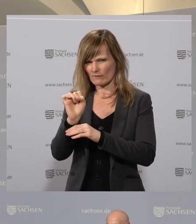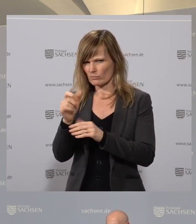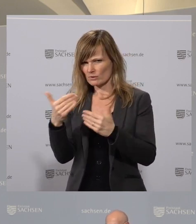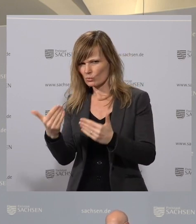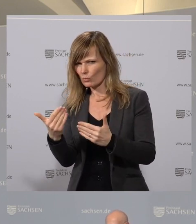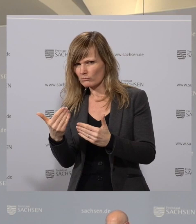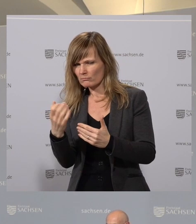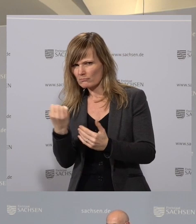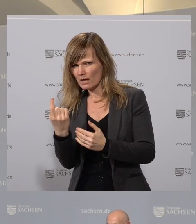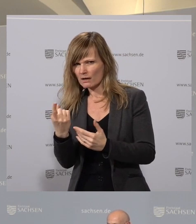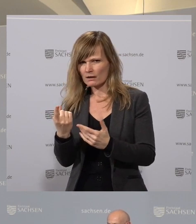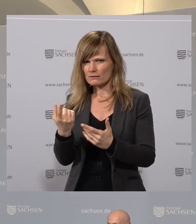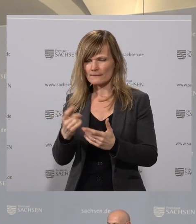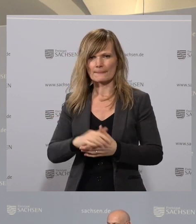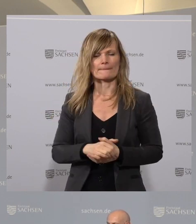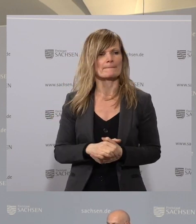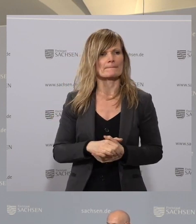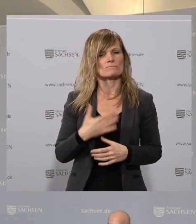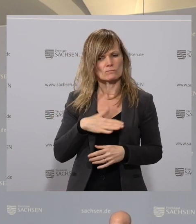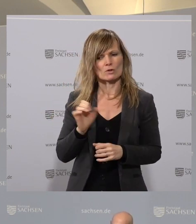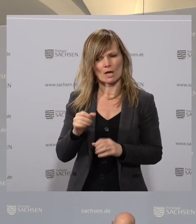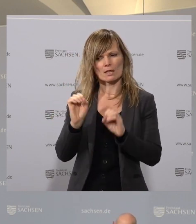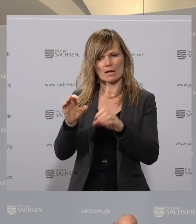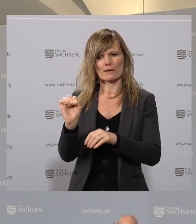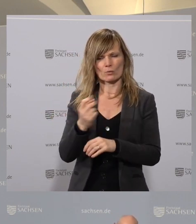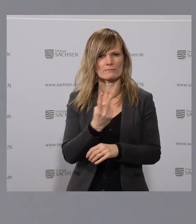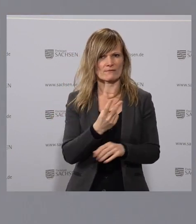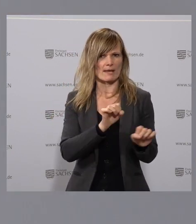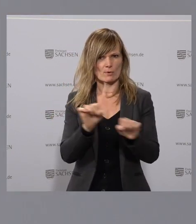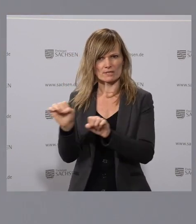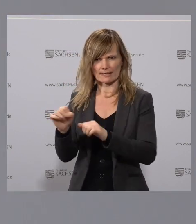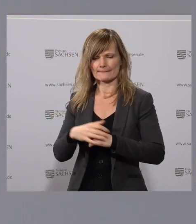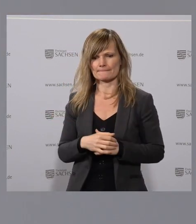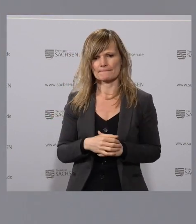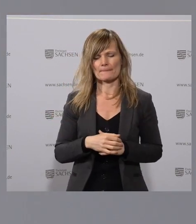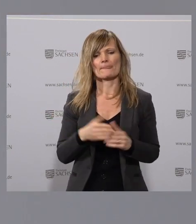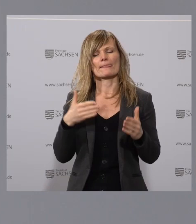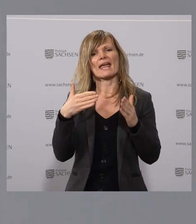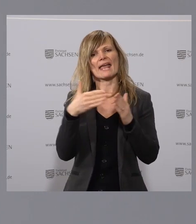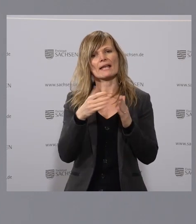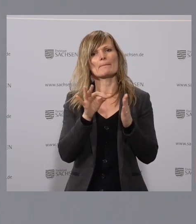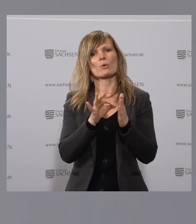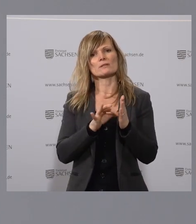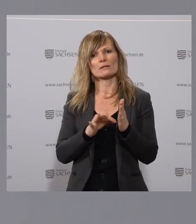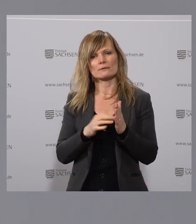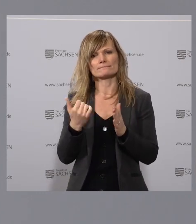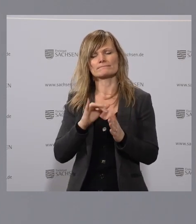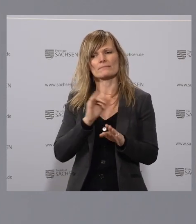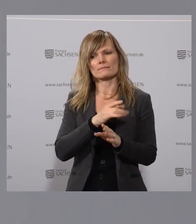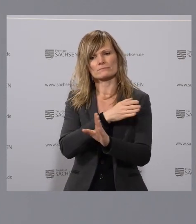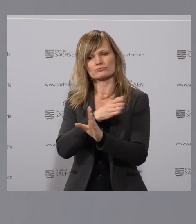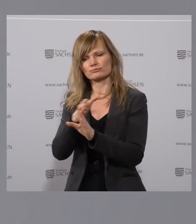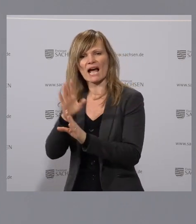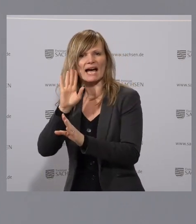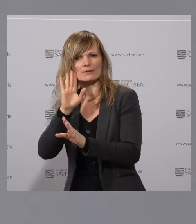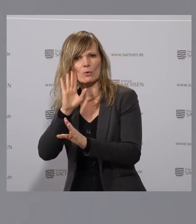zu ergreifen oder möglich zu machen? Ja, sehr gerne. Wir haben ja gesagt, dass wir immer in der Zeit der Eckpunkte bis zum Beschluss immer die Anhörung haben. Und